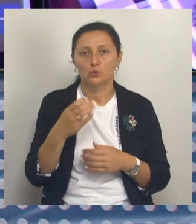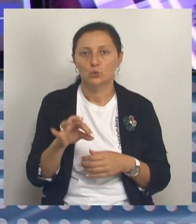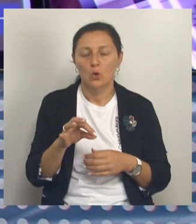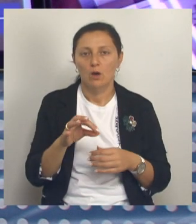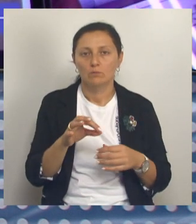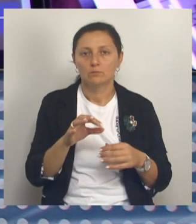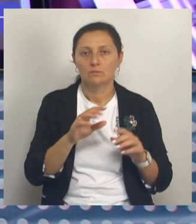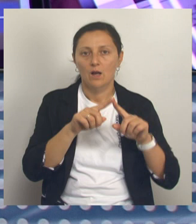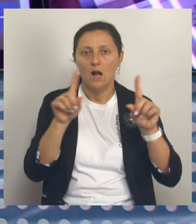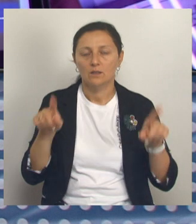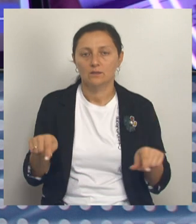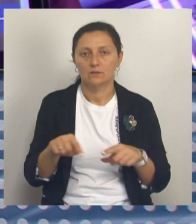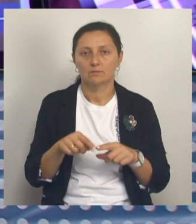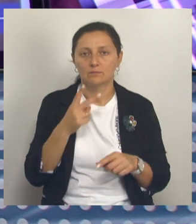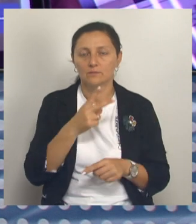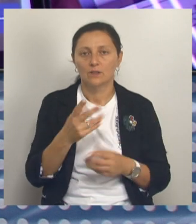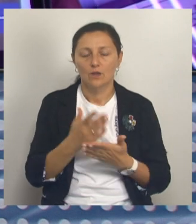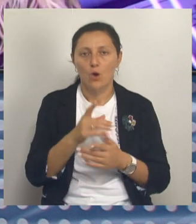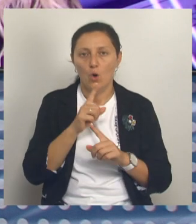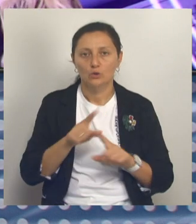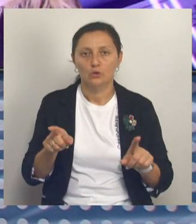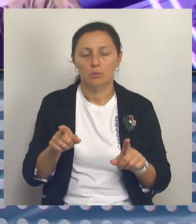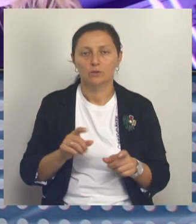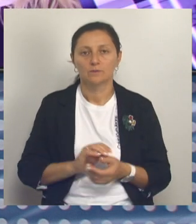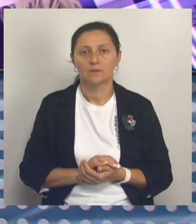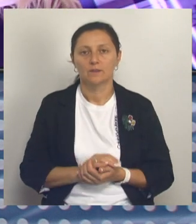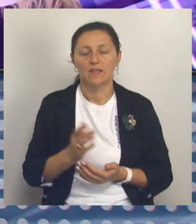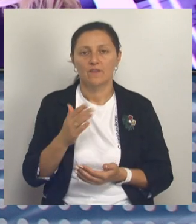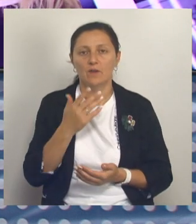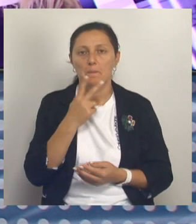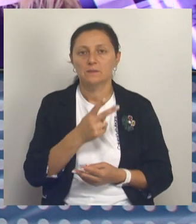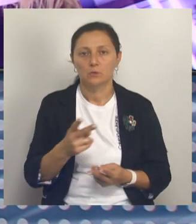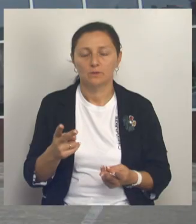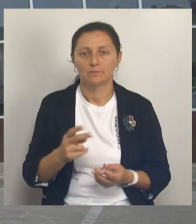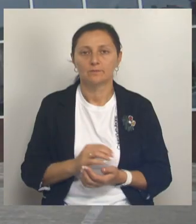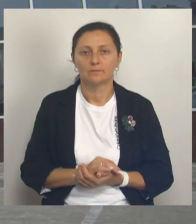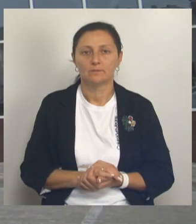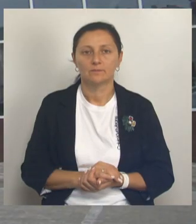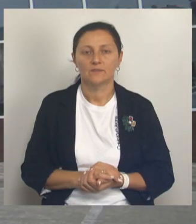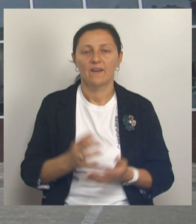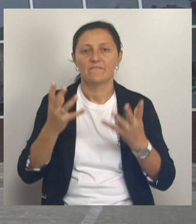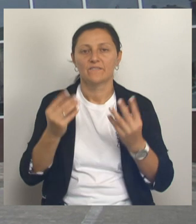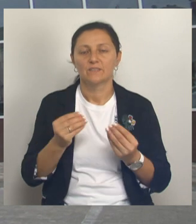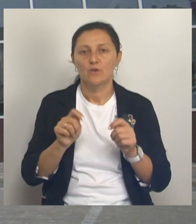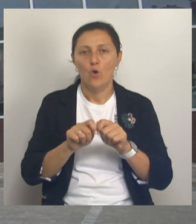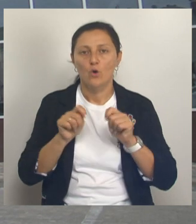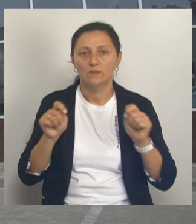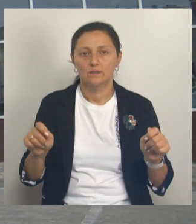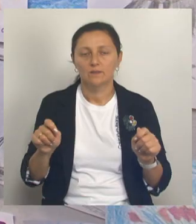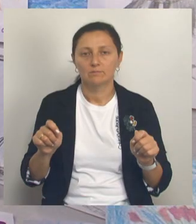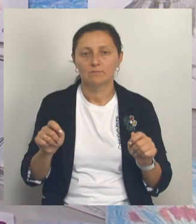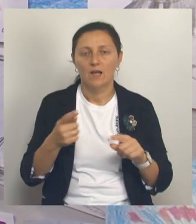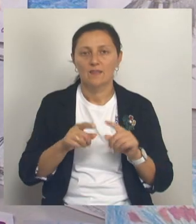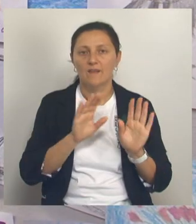выставка полна особенностей. Каких знает наш корреспондент Оксана Черных. В день открытия ArtLifeFest в